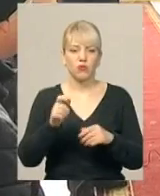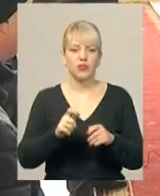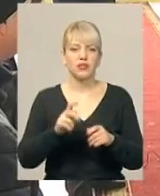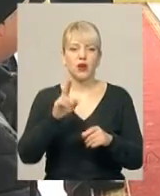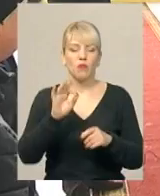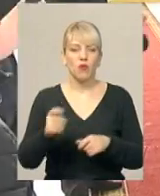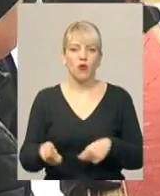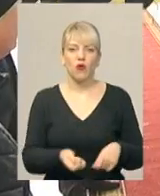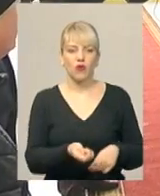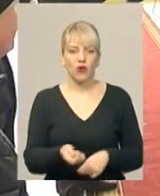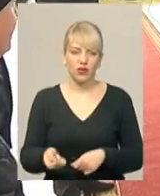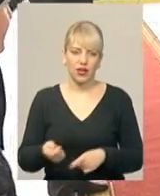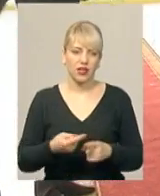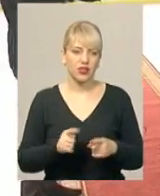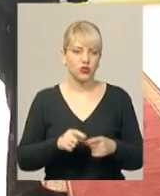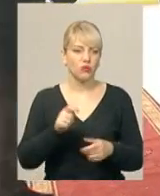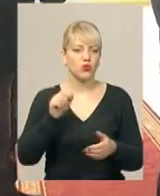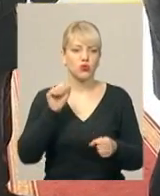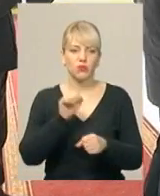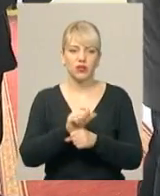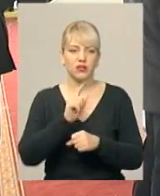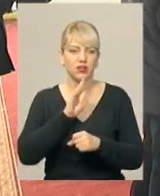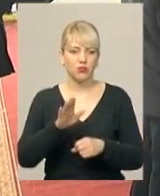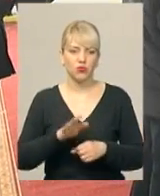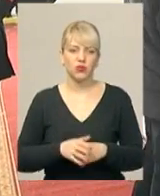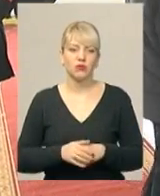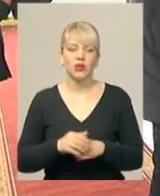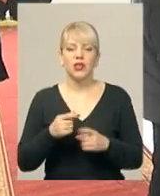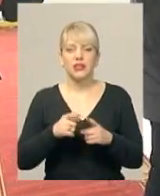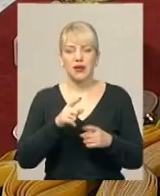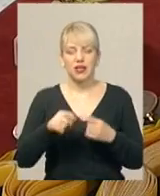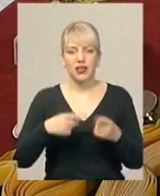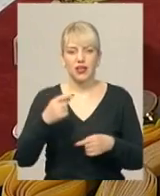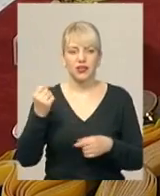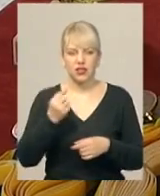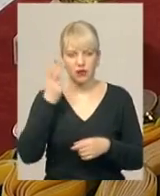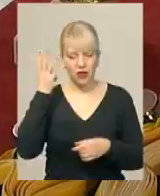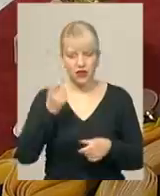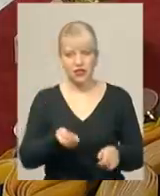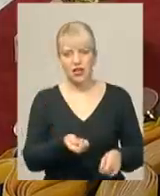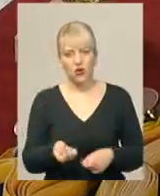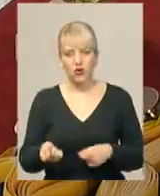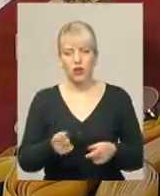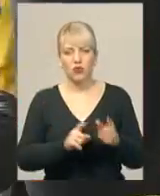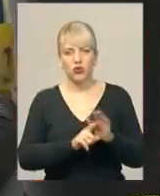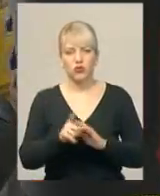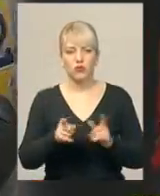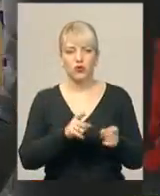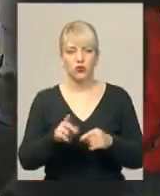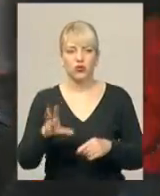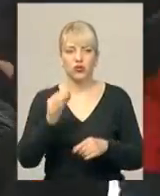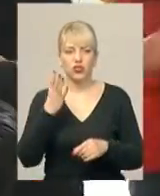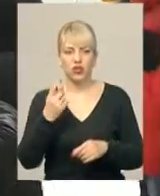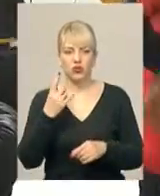На цьому не зупинятимуться, переконує капітан легіонерів Геннадій Масліїв. За кілька тижнів хмельницькі хокеїсти розпочнуть підготовку до ще одних